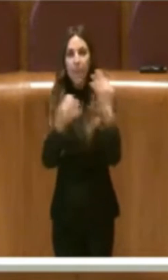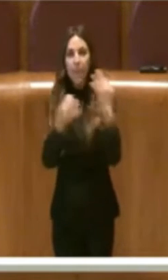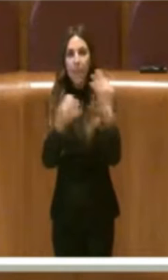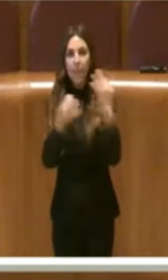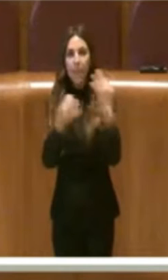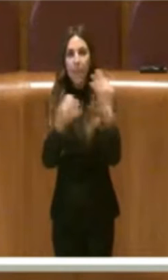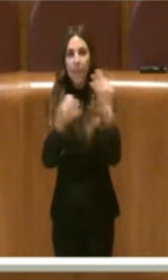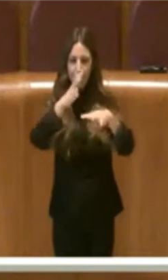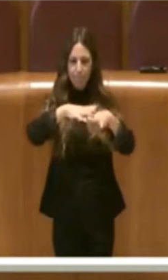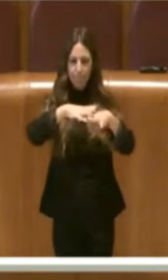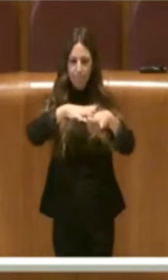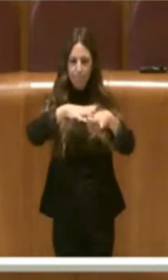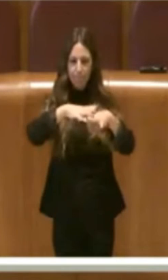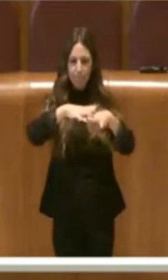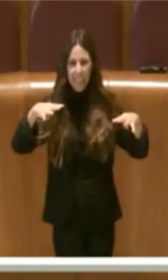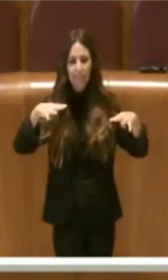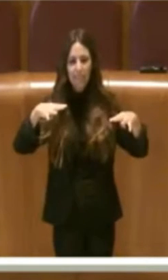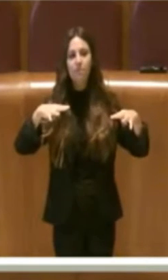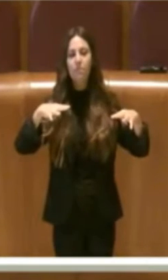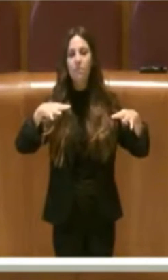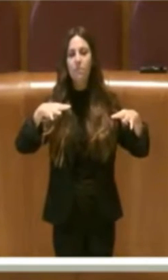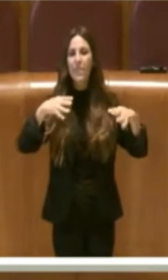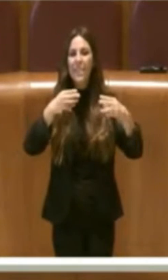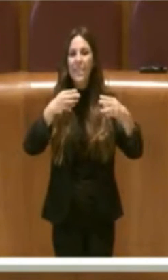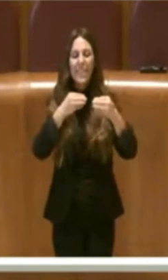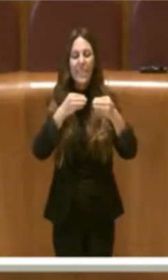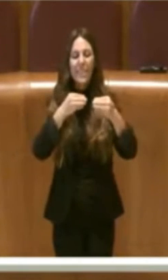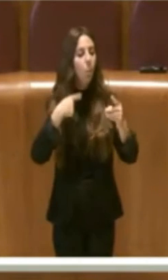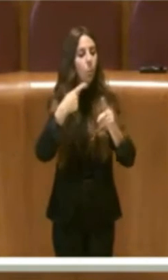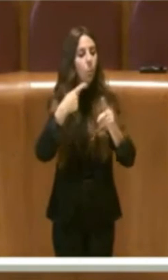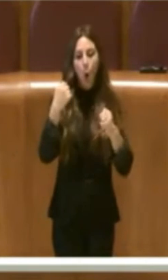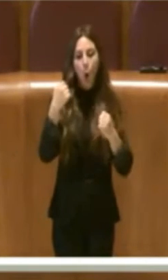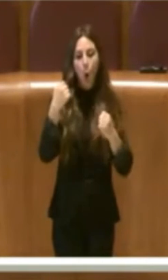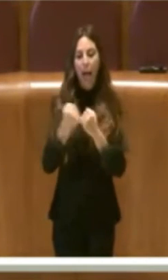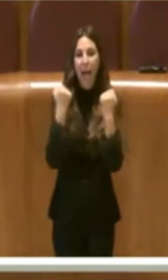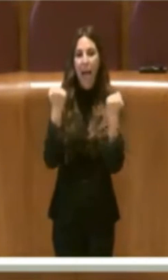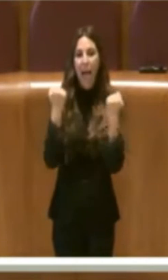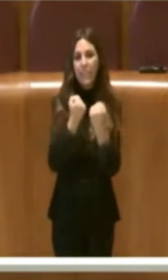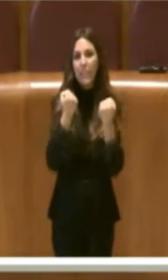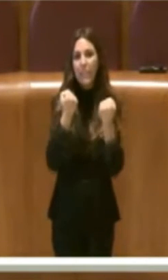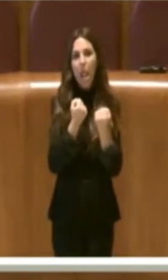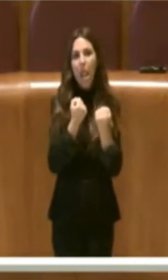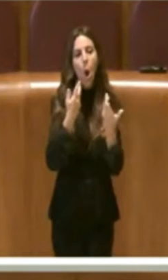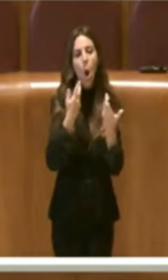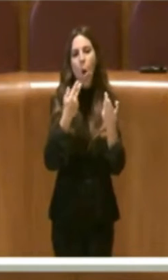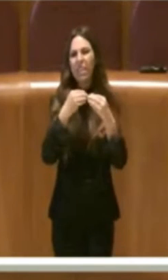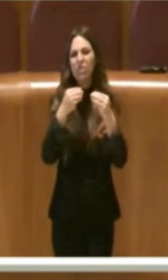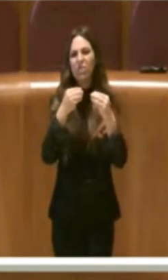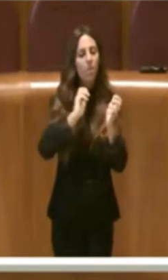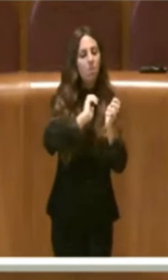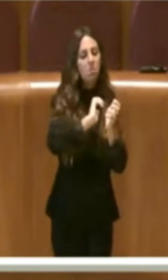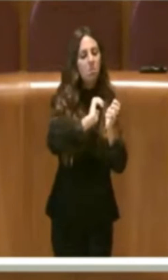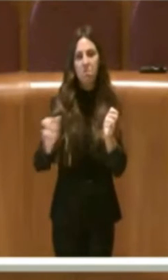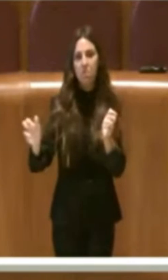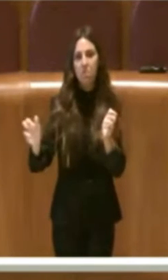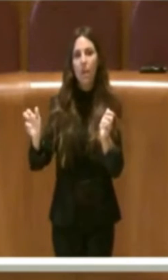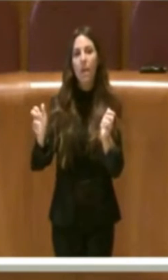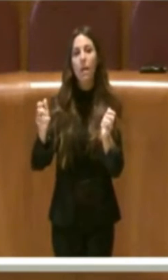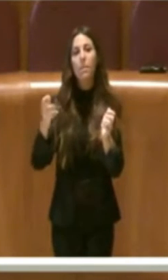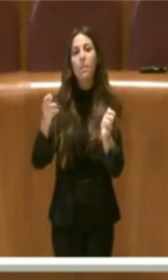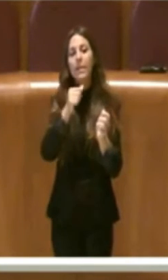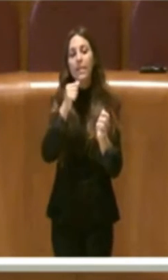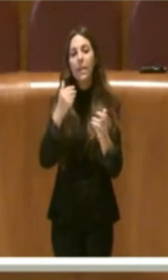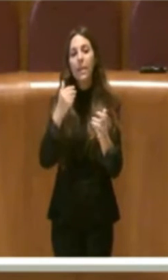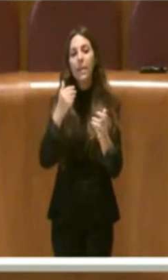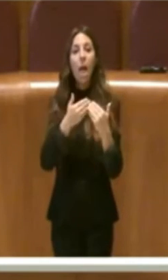una rete di sistemi di azioni multidisciplinari proprio per la presa in carico della donna